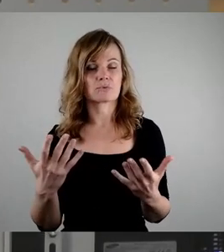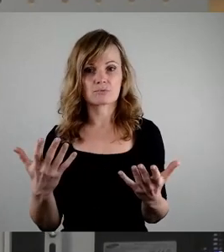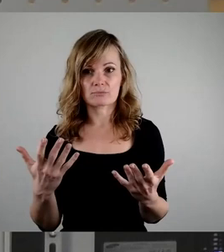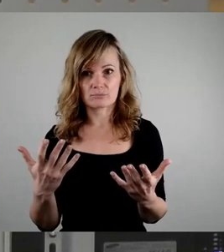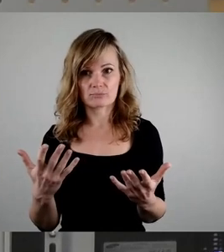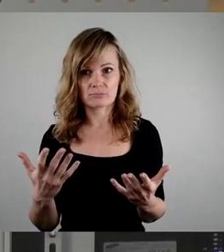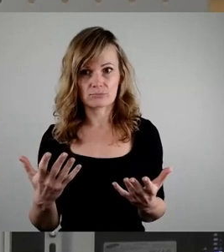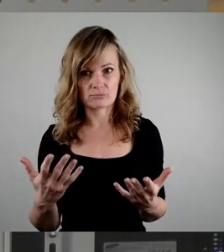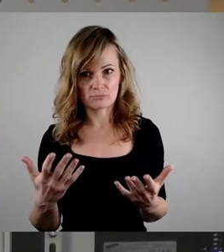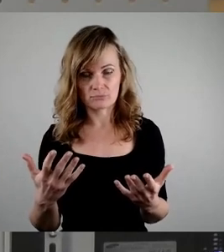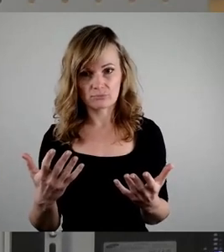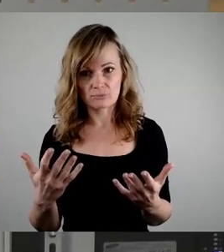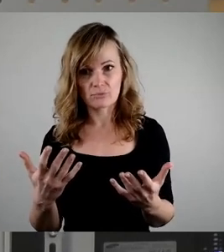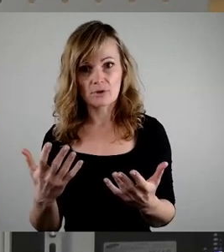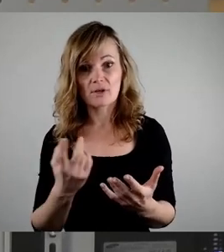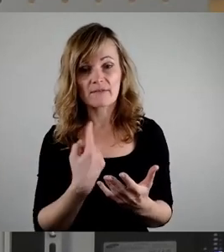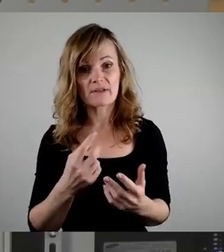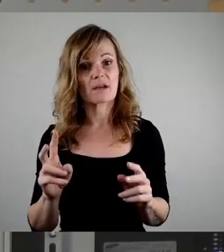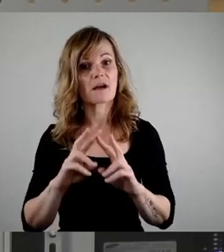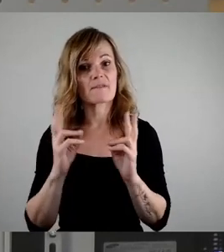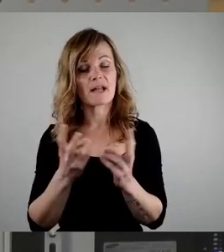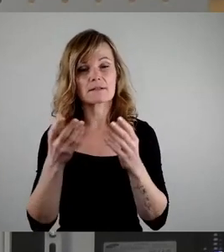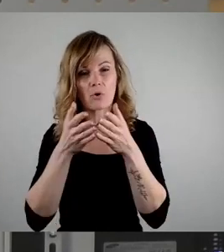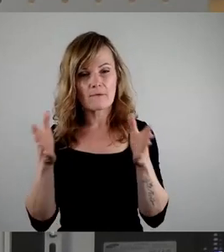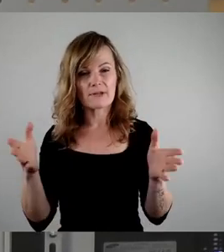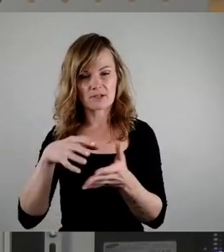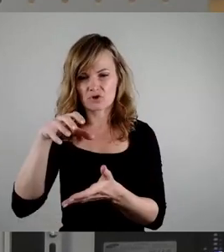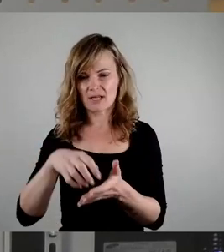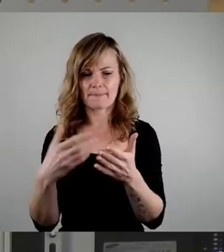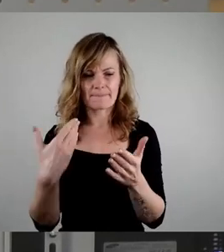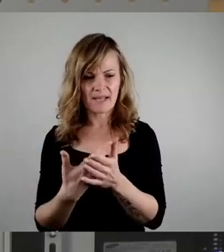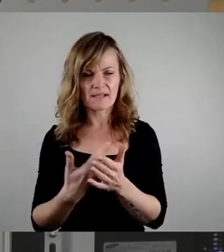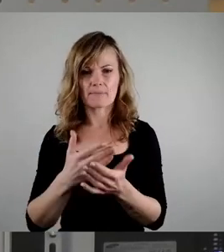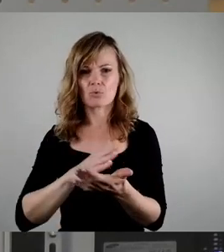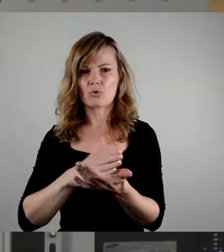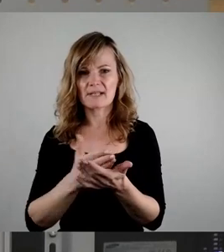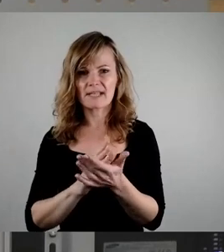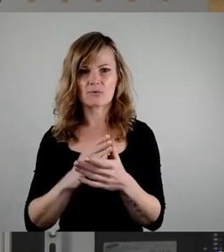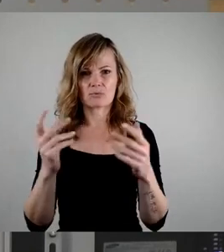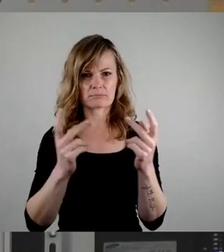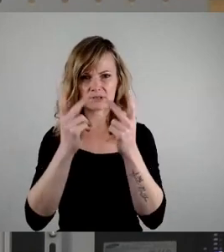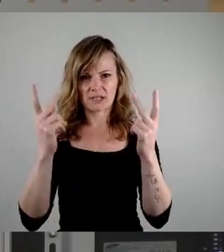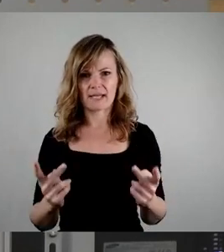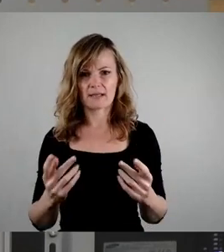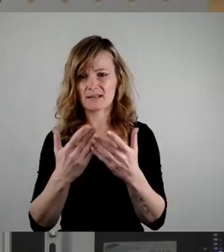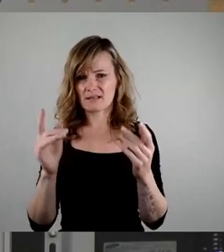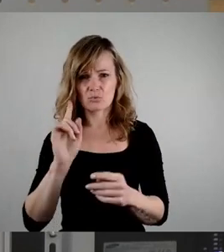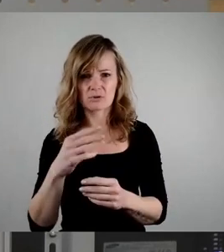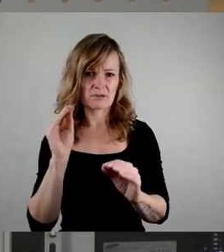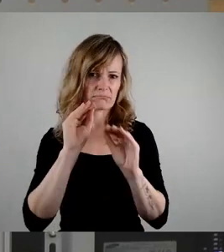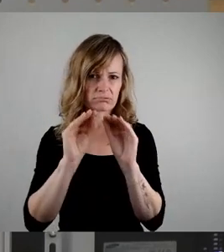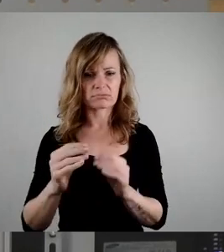weltoffene Stadt zu präsentieren, diese Übersetzung zu machen, diese Seiten müssen gepflegt werden. Sie kennen die Stellungnahme der